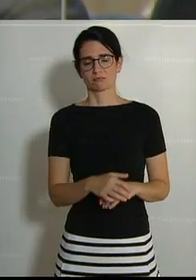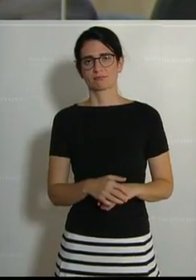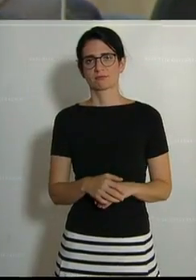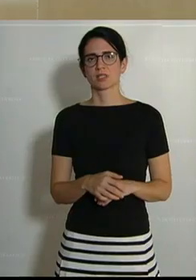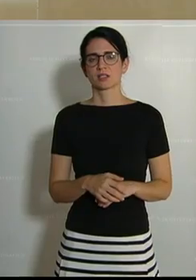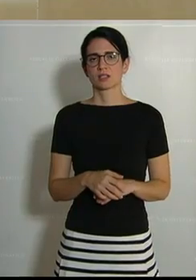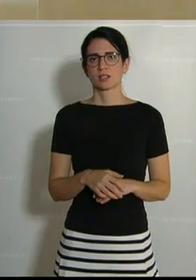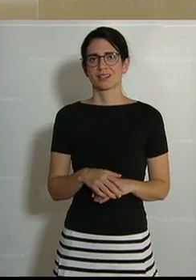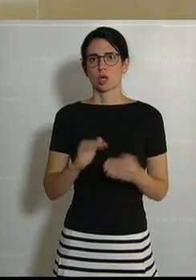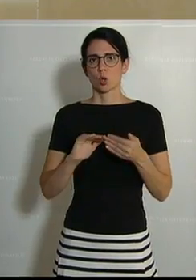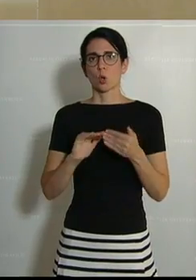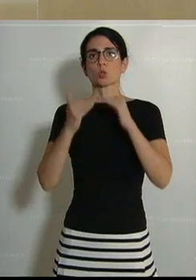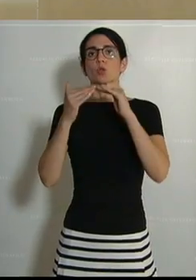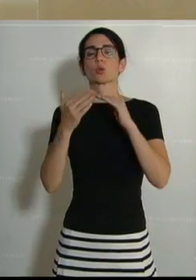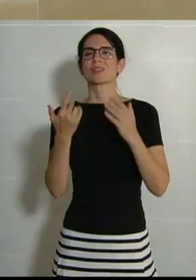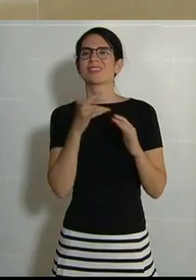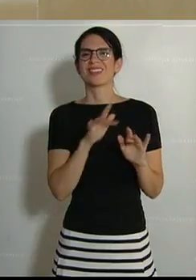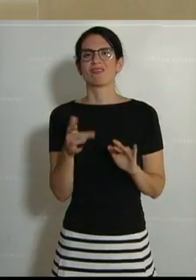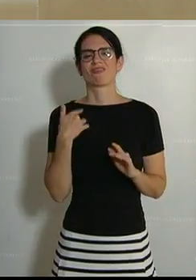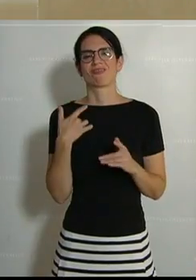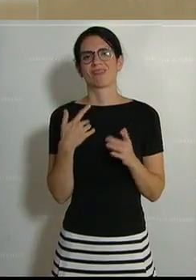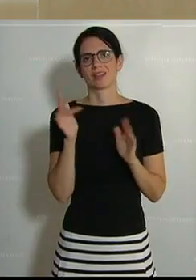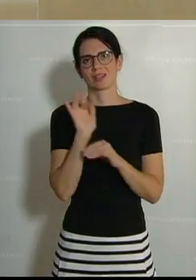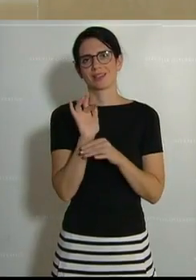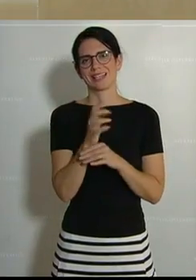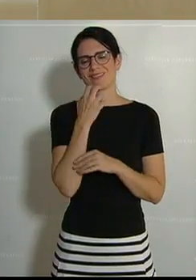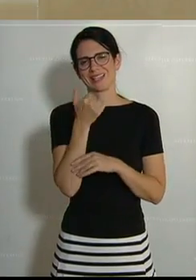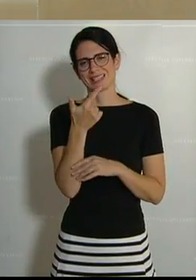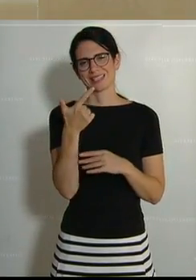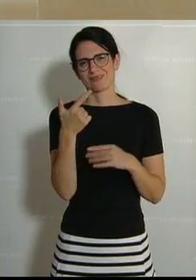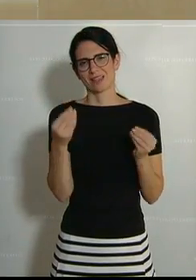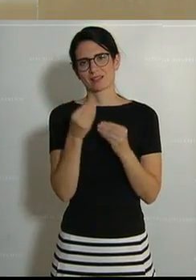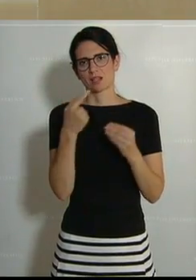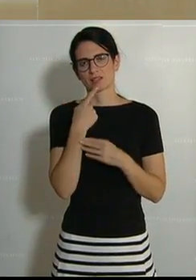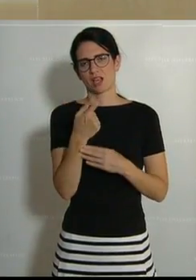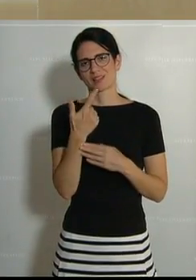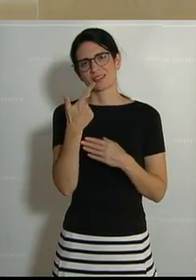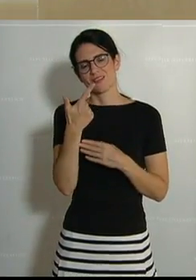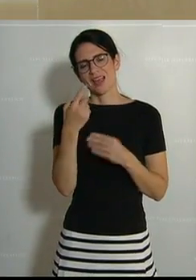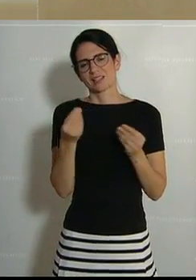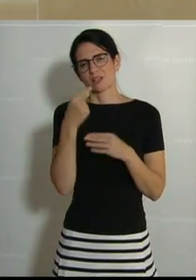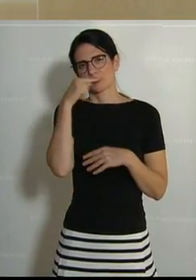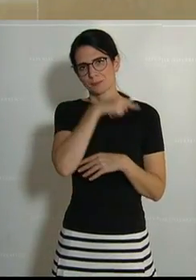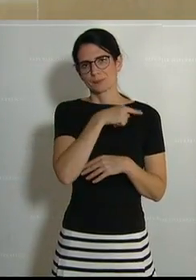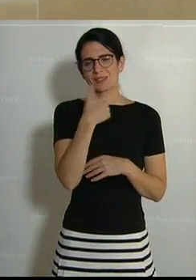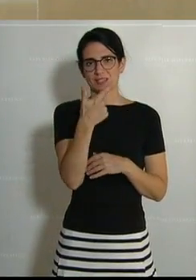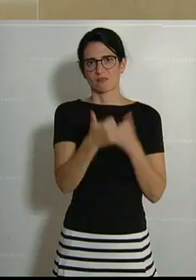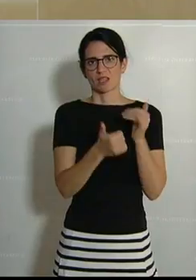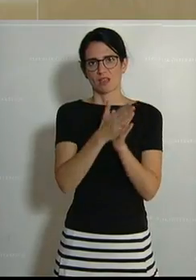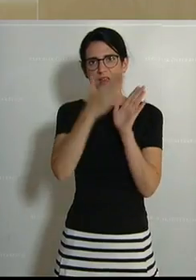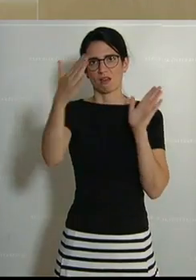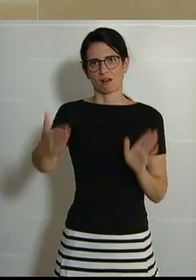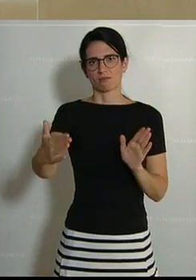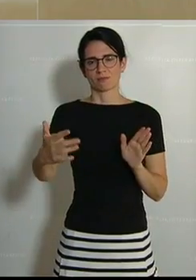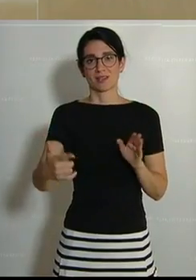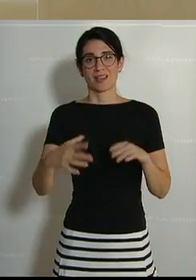Im Sinne der konstruktiven Kritik aber will ich gleich auf zwei Versäumnisse hinweisen. Erstens, diese Gelder sind für zwei Jahre angelegt. Wir